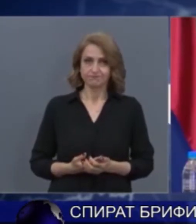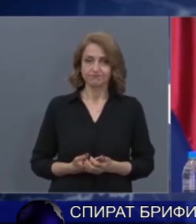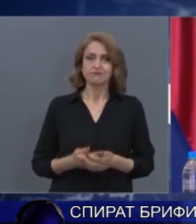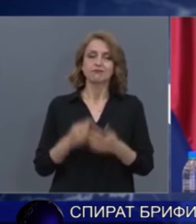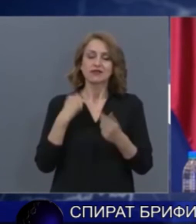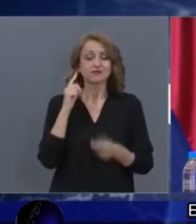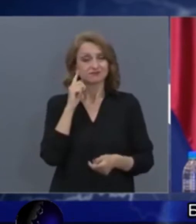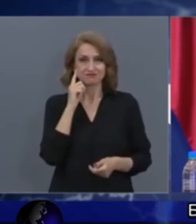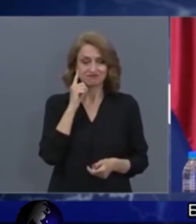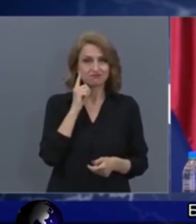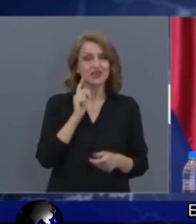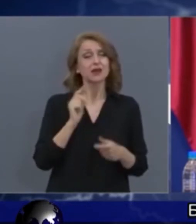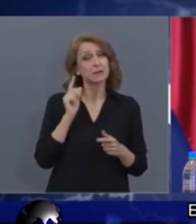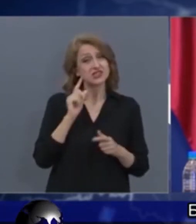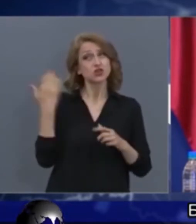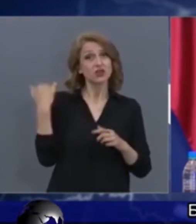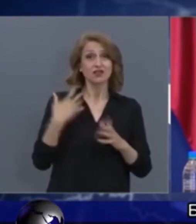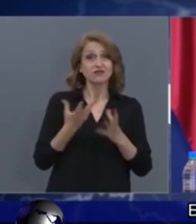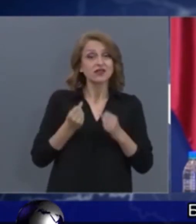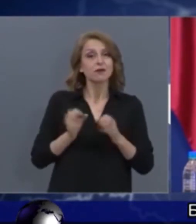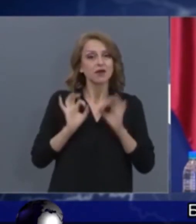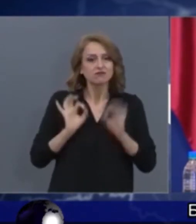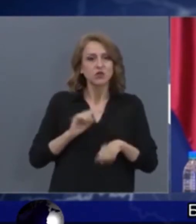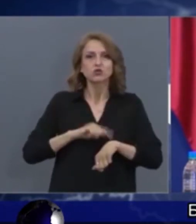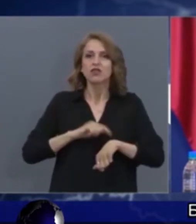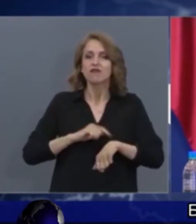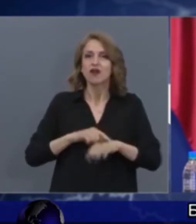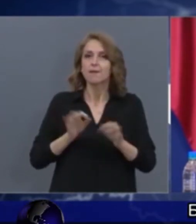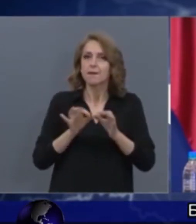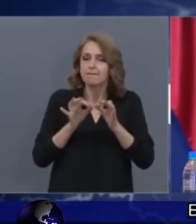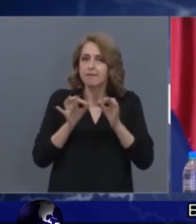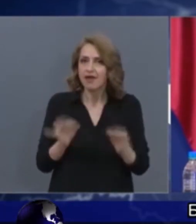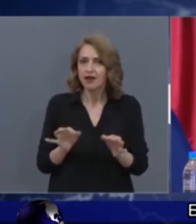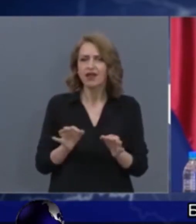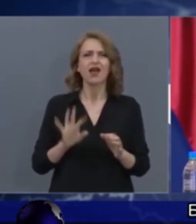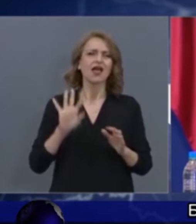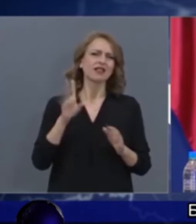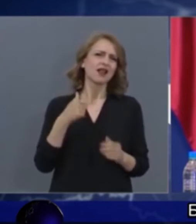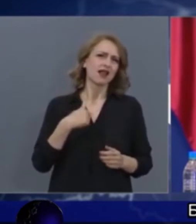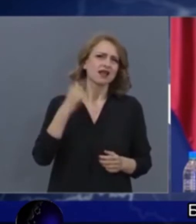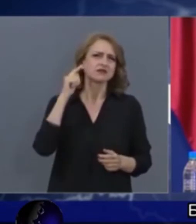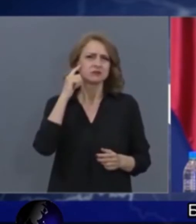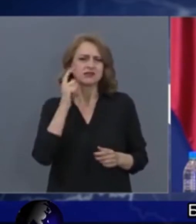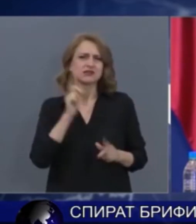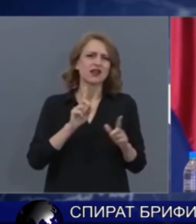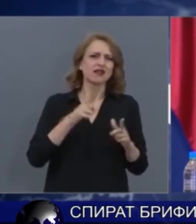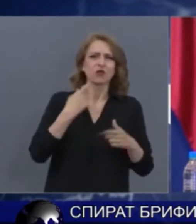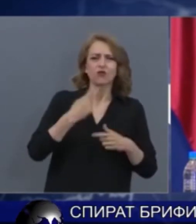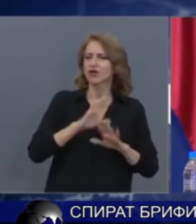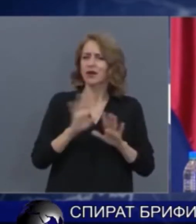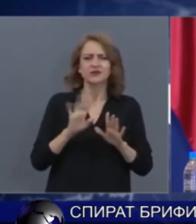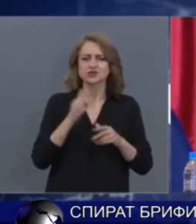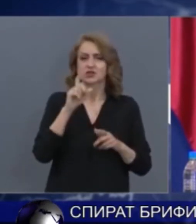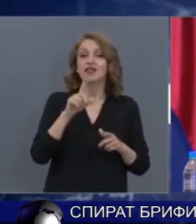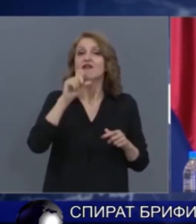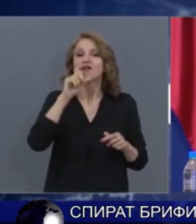на времените, а дали считам аз, в случая на една и важно, фактите,